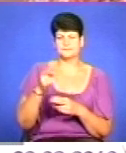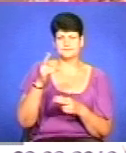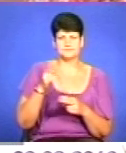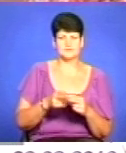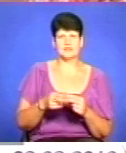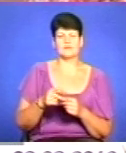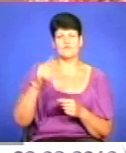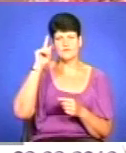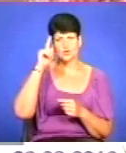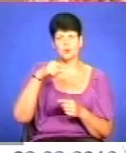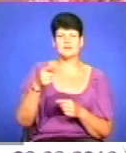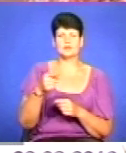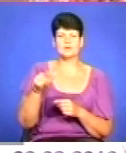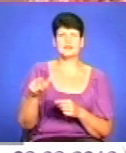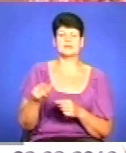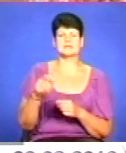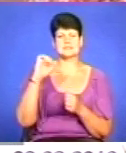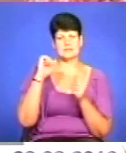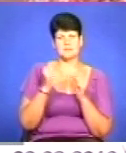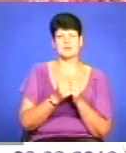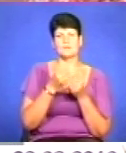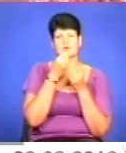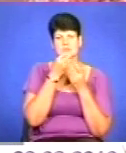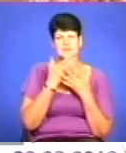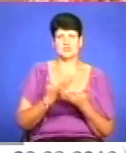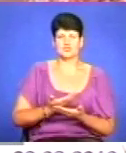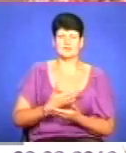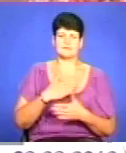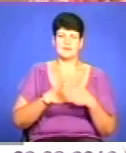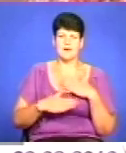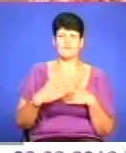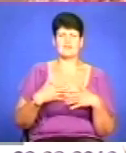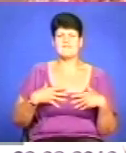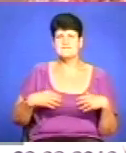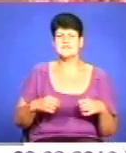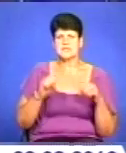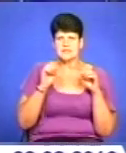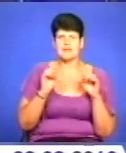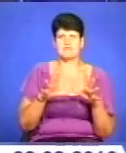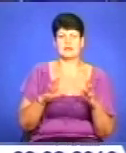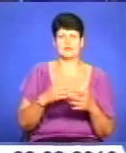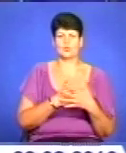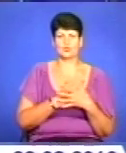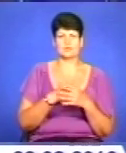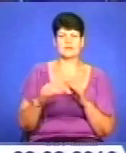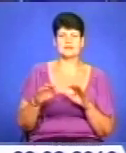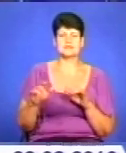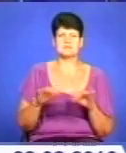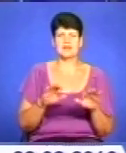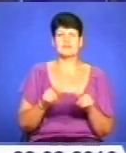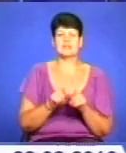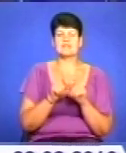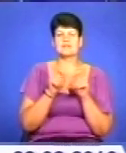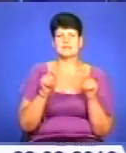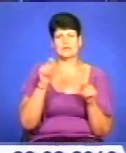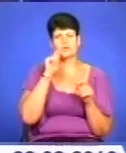Відомо, тернополянка запам'яталася нам шляхетною, позитивною і життєрадісною. Вона віддавала всю себе улюблені справі і відкрила Україні і